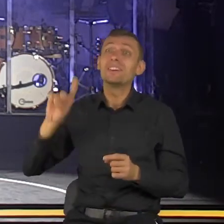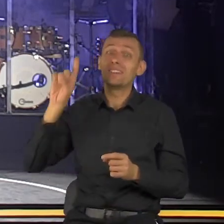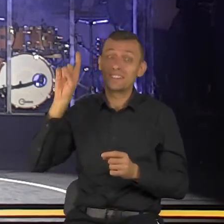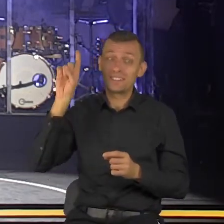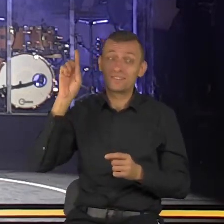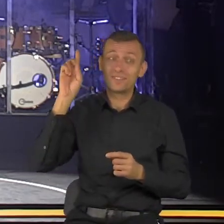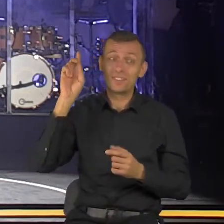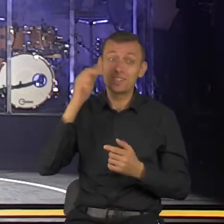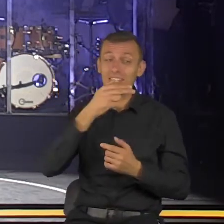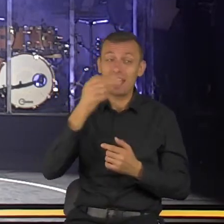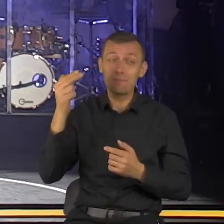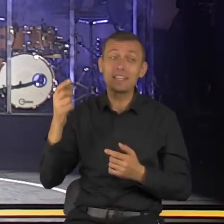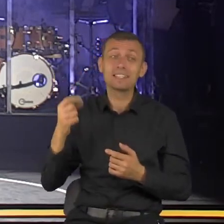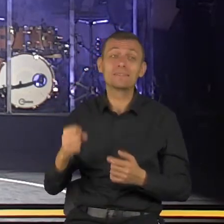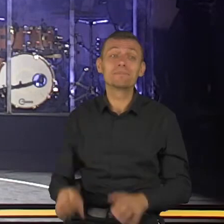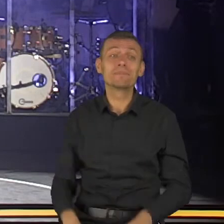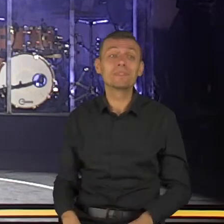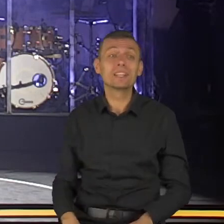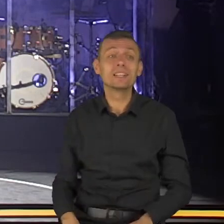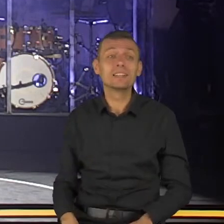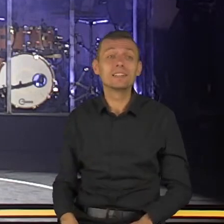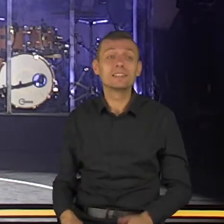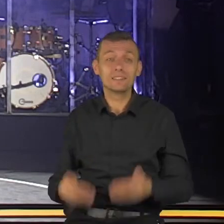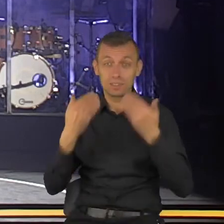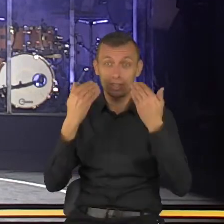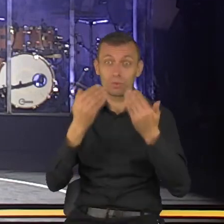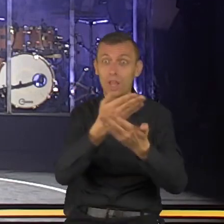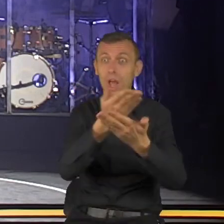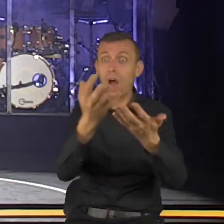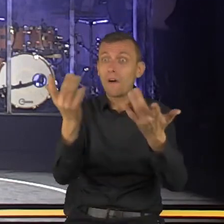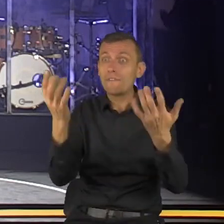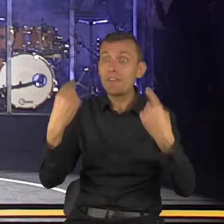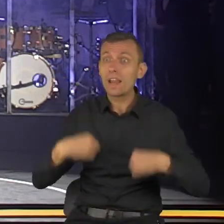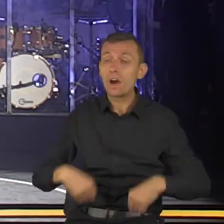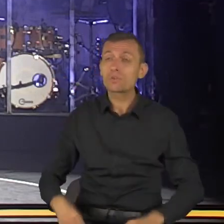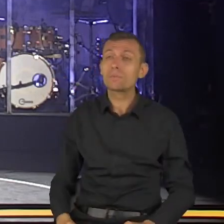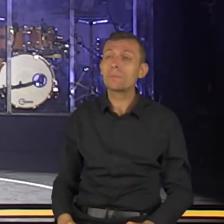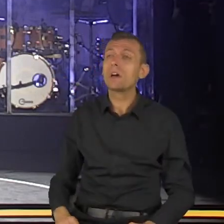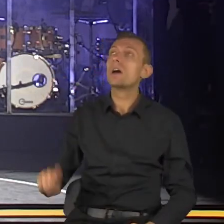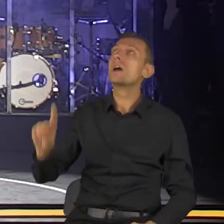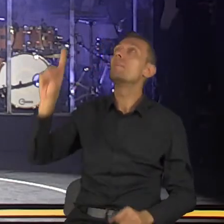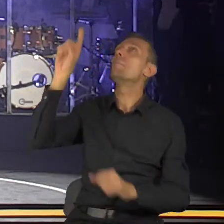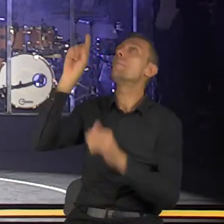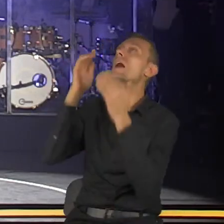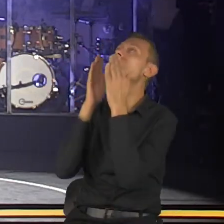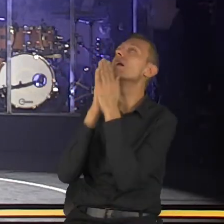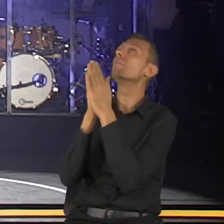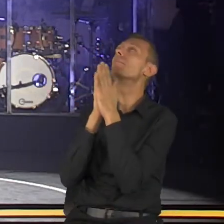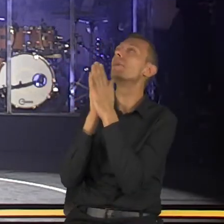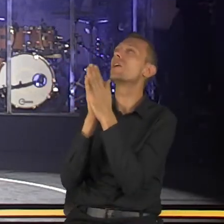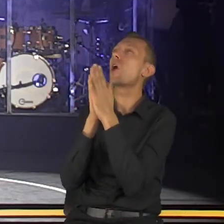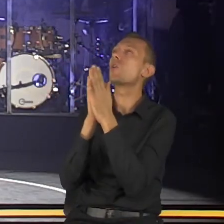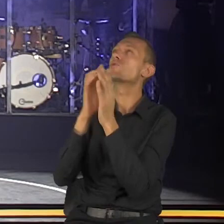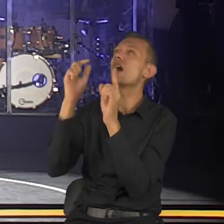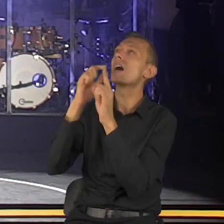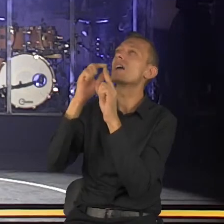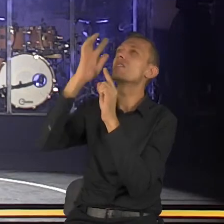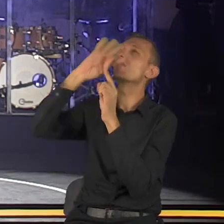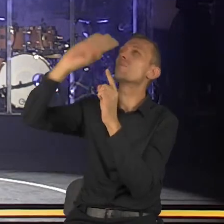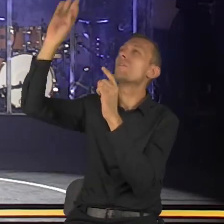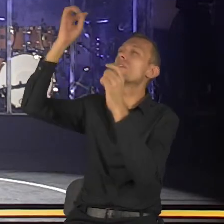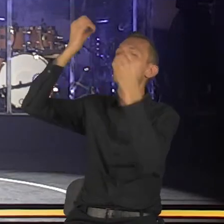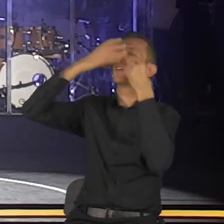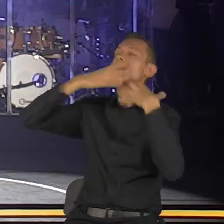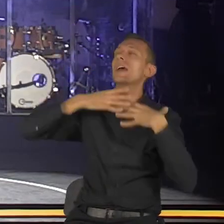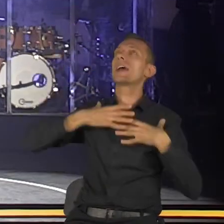Dziękuję bardzo, jest wiele rąk górze. Panie, chcę Ciebie prosić, żeby to Słowo zamieszkało w nas głęboko. A